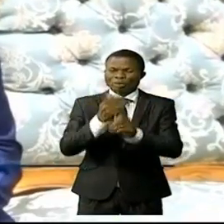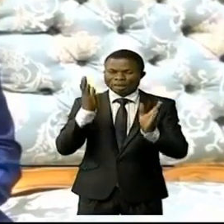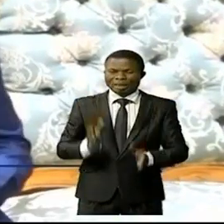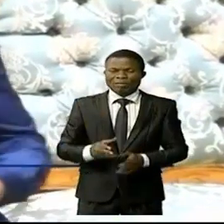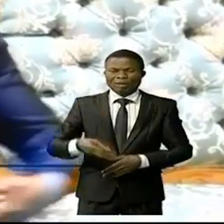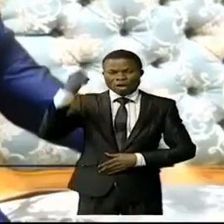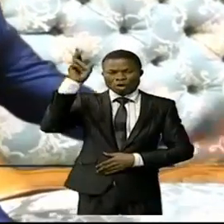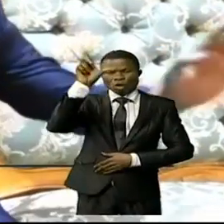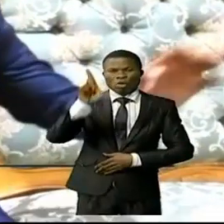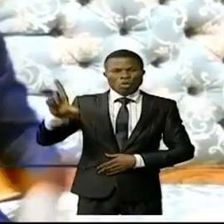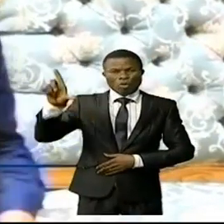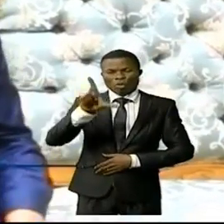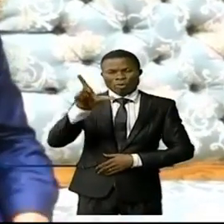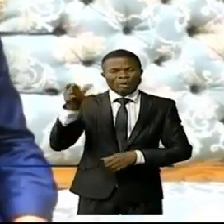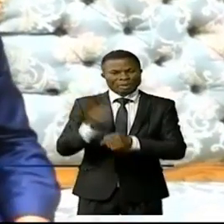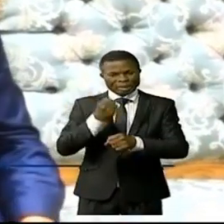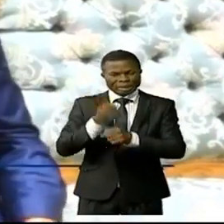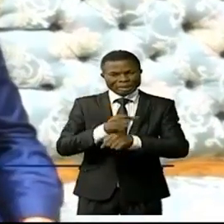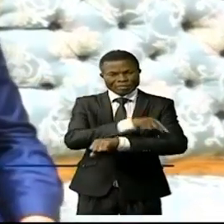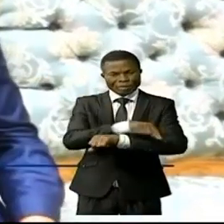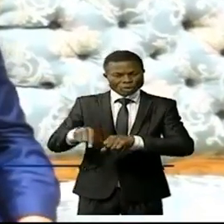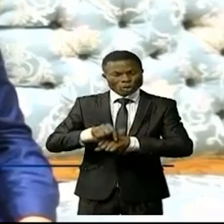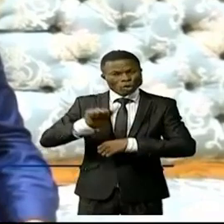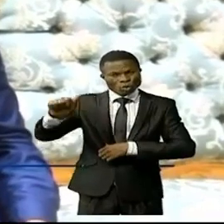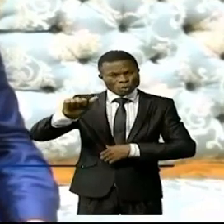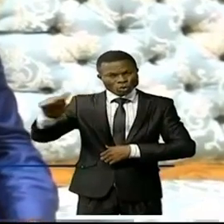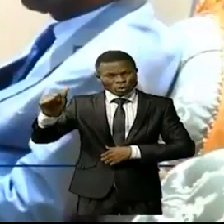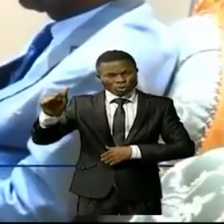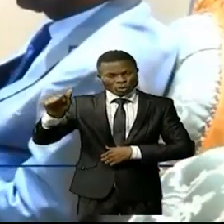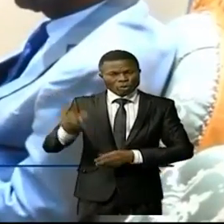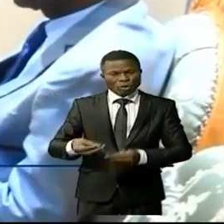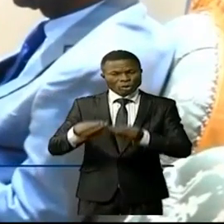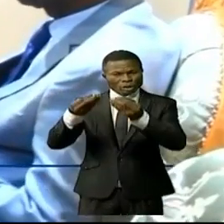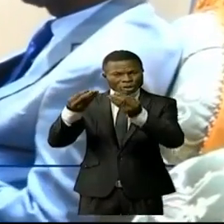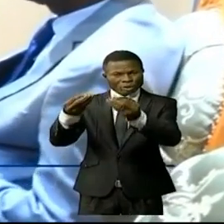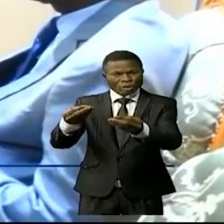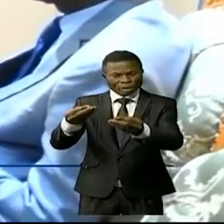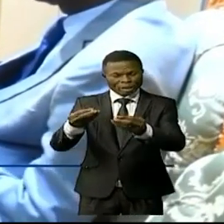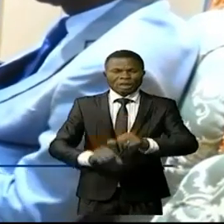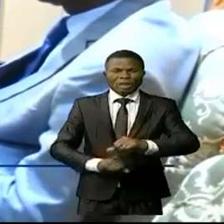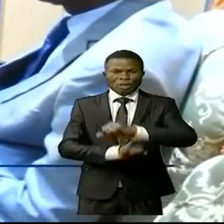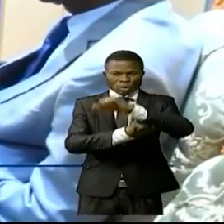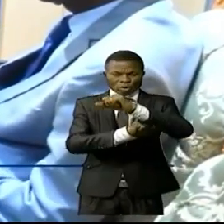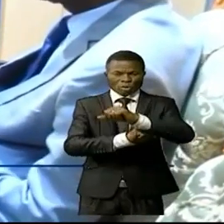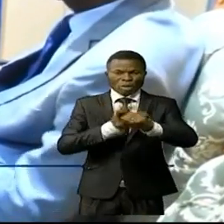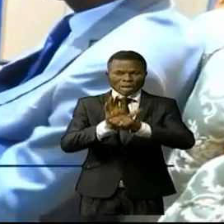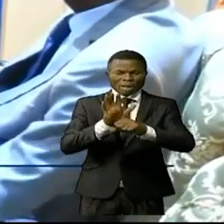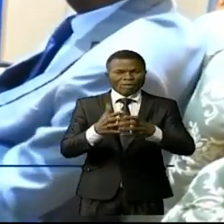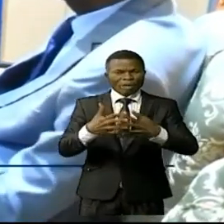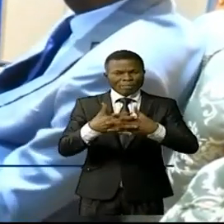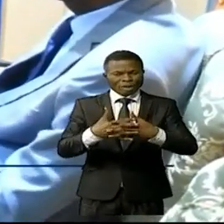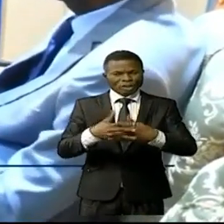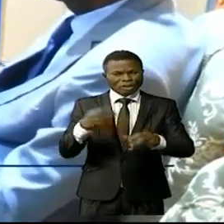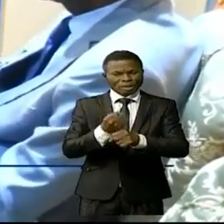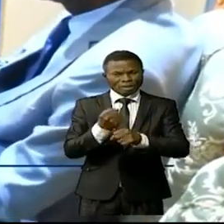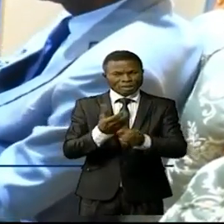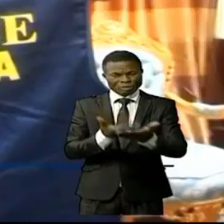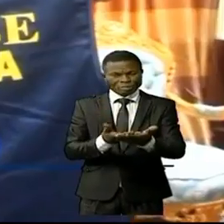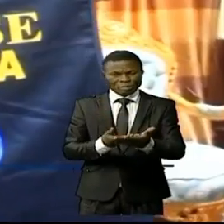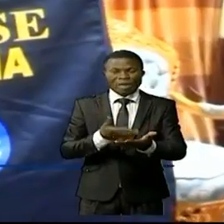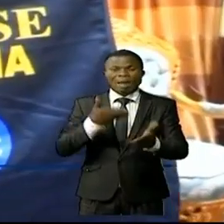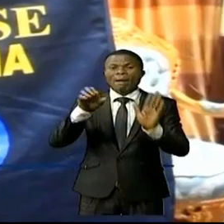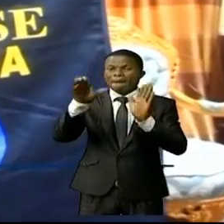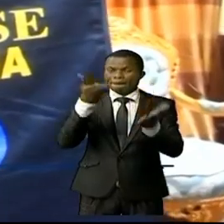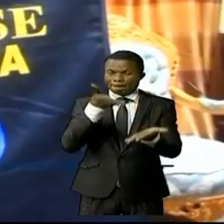Olomami et de son fonctionnement pendant que lui-même leur apporte déjà un soutien avec quelques matériels de travail. Un échantillon